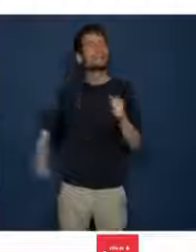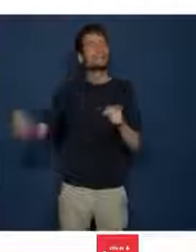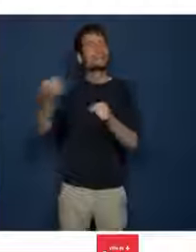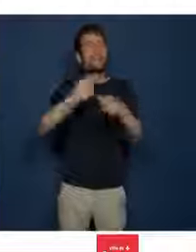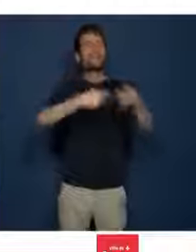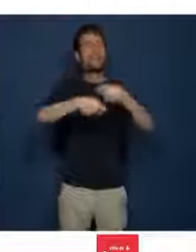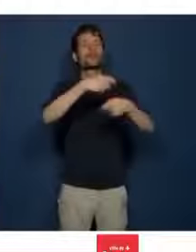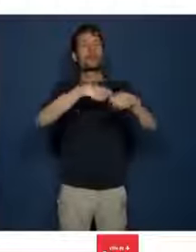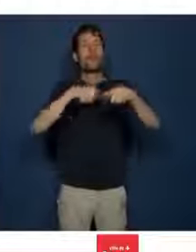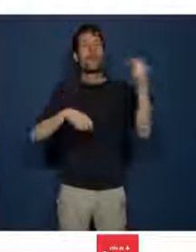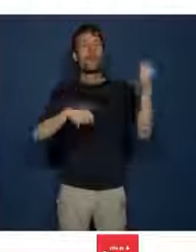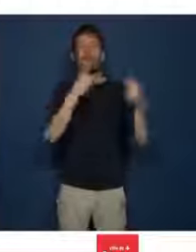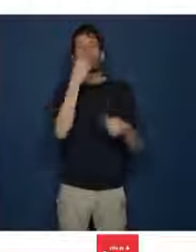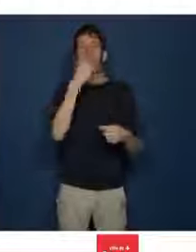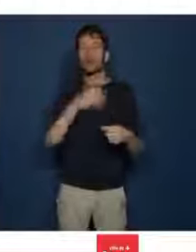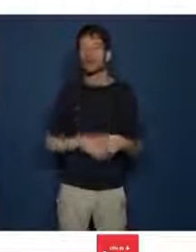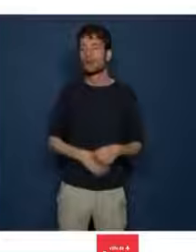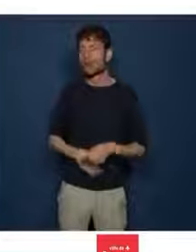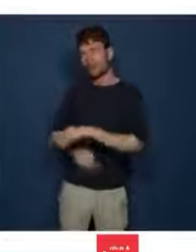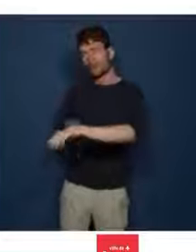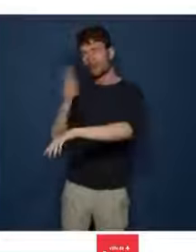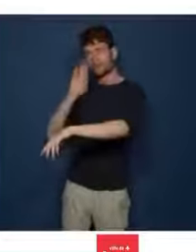nous semble que c'est à l'avis de la protéger.